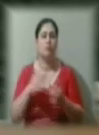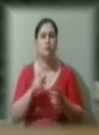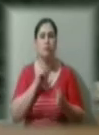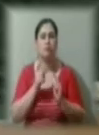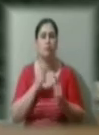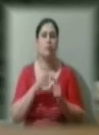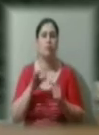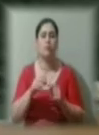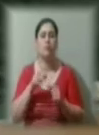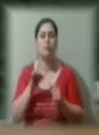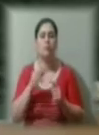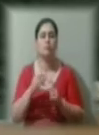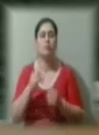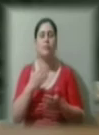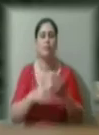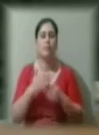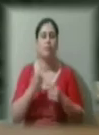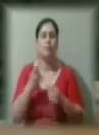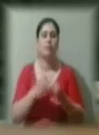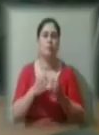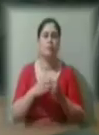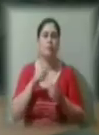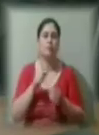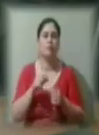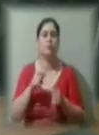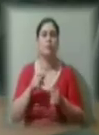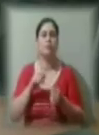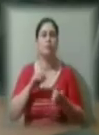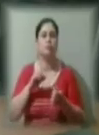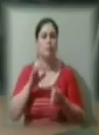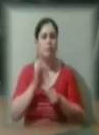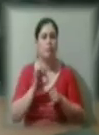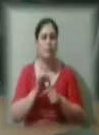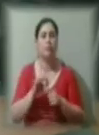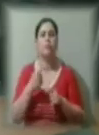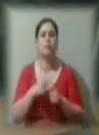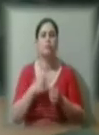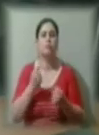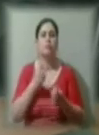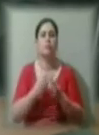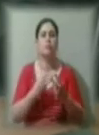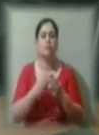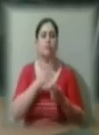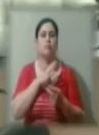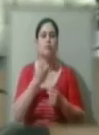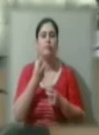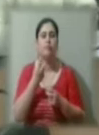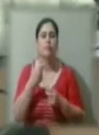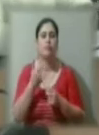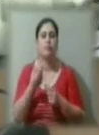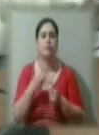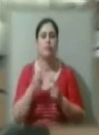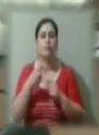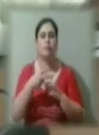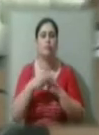інвалідність першої групи та загострення хвороб тримали під вартою з 12 грудня 2018 року